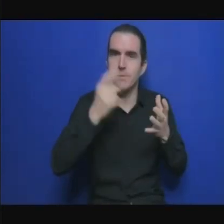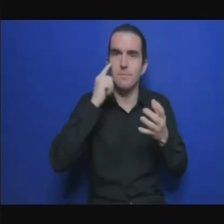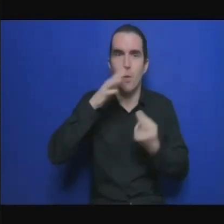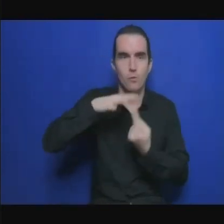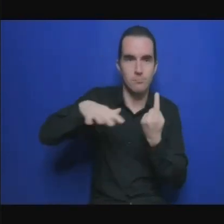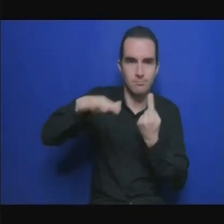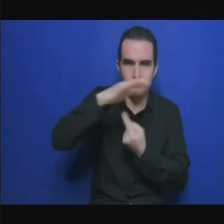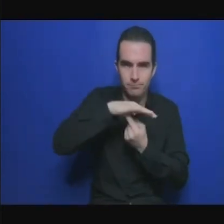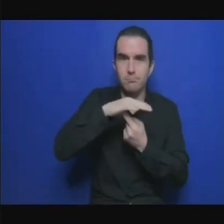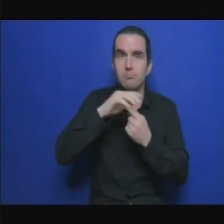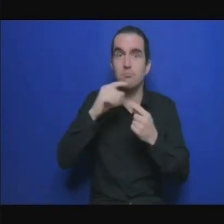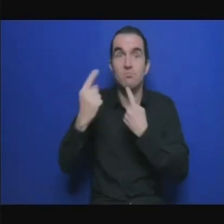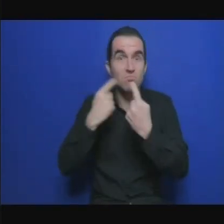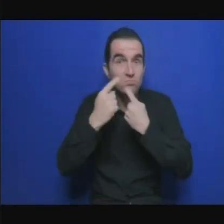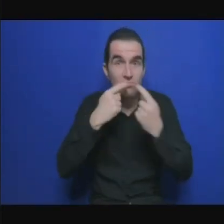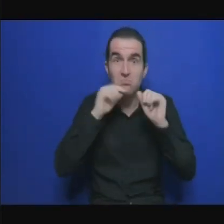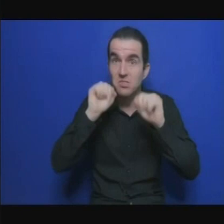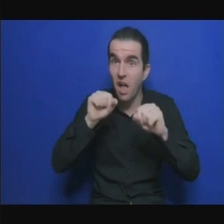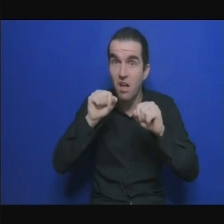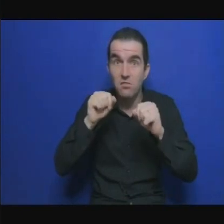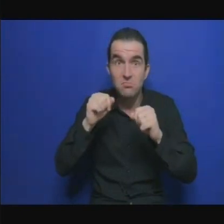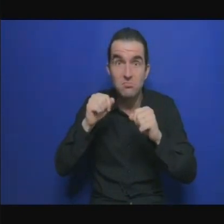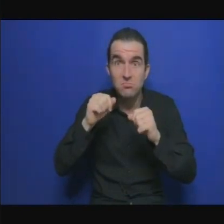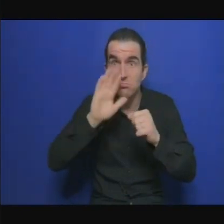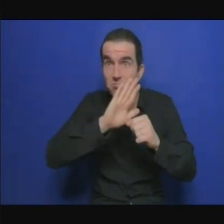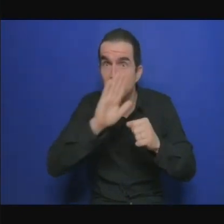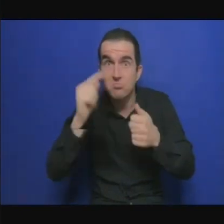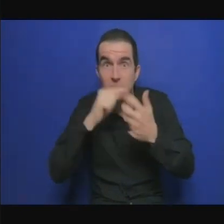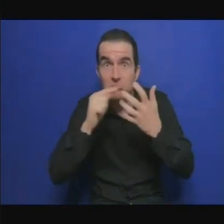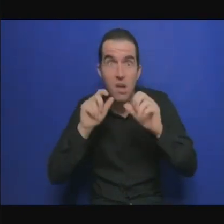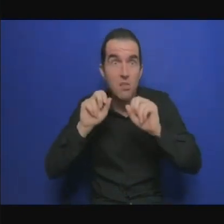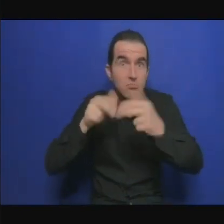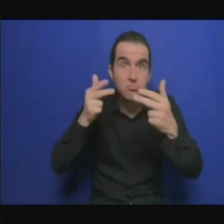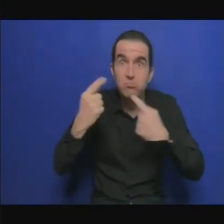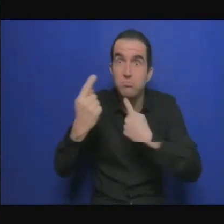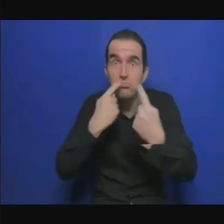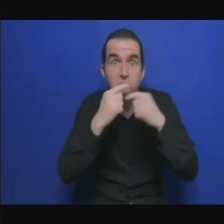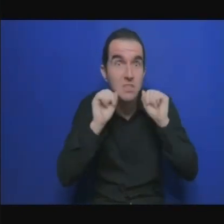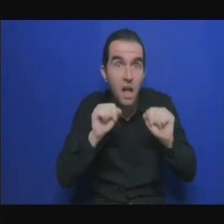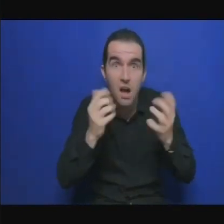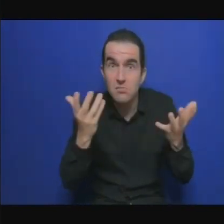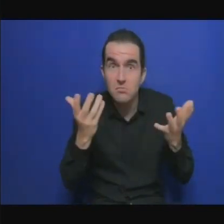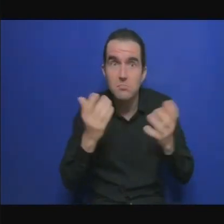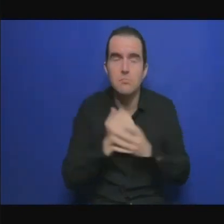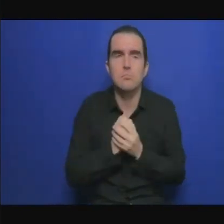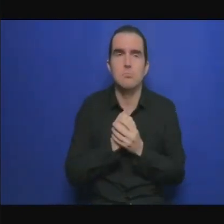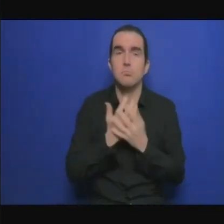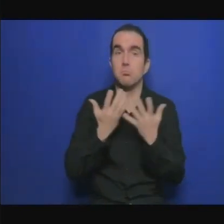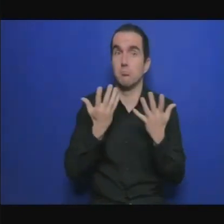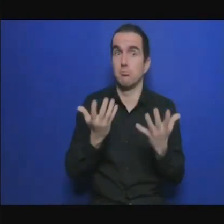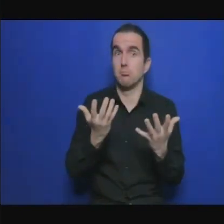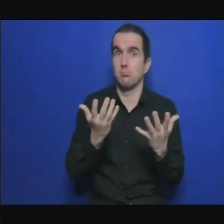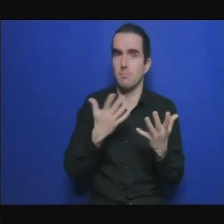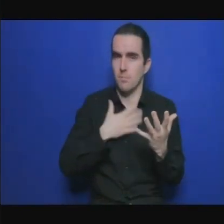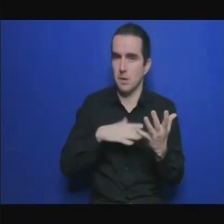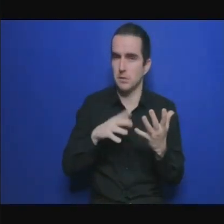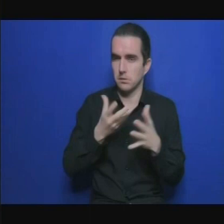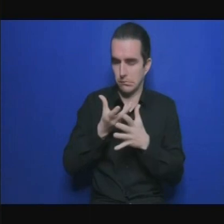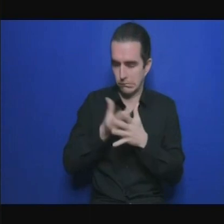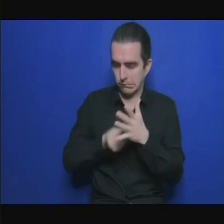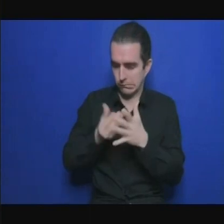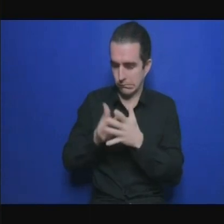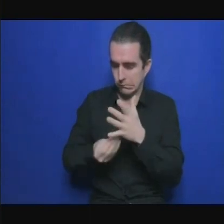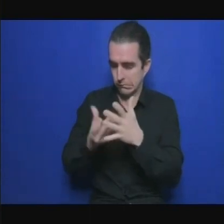on parle de différents fonds spéciaux qui vont être créés les gens font des choses ce n'est peut-être